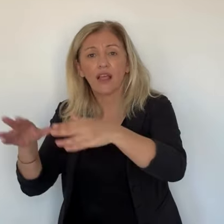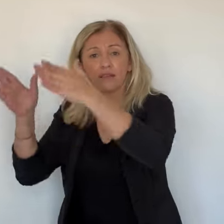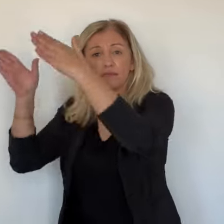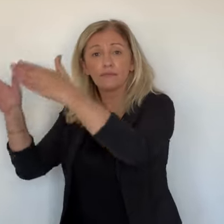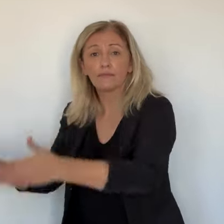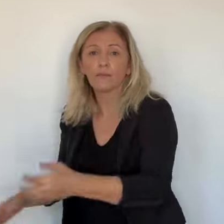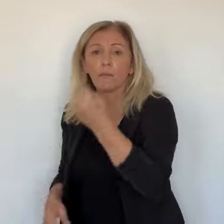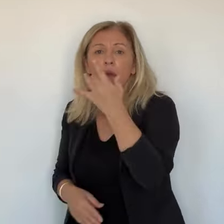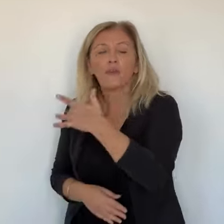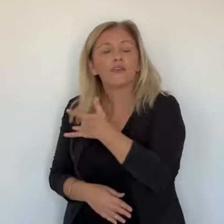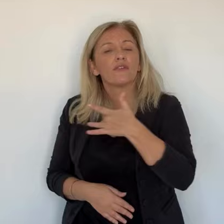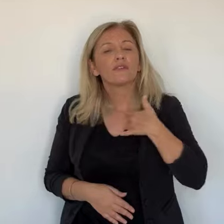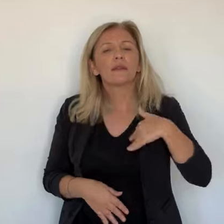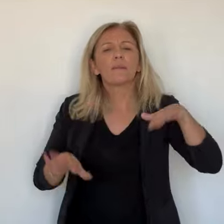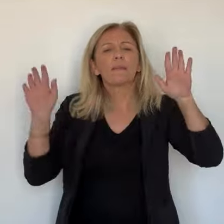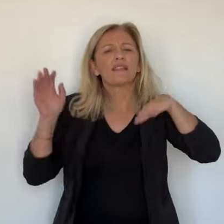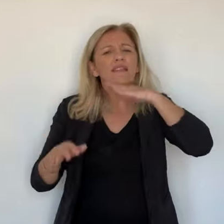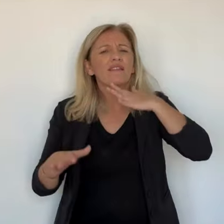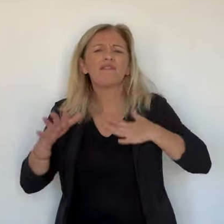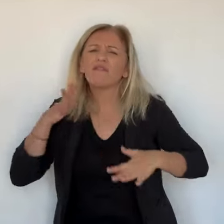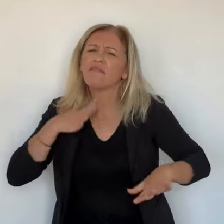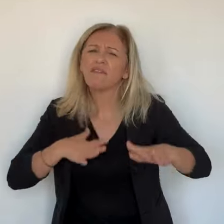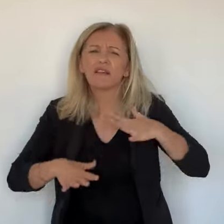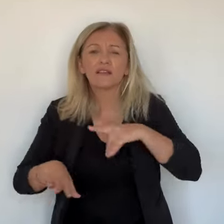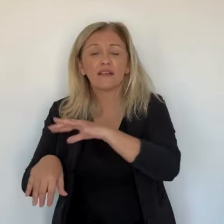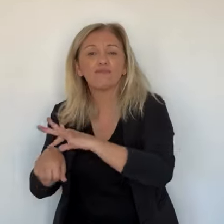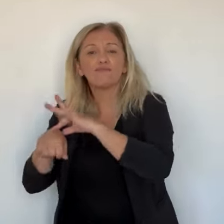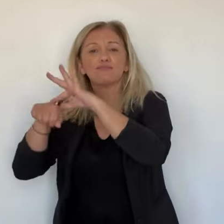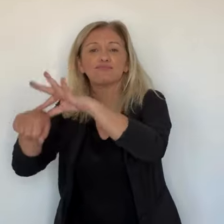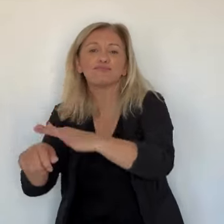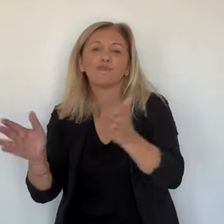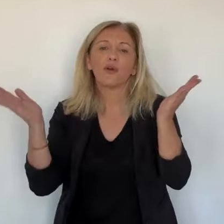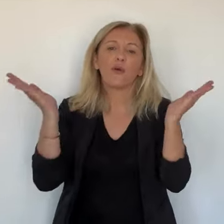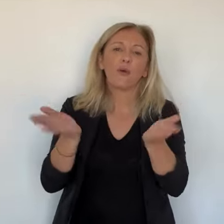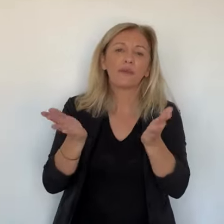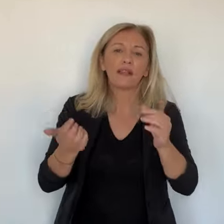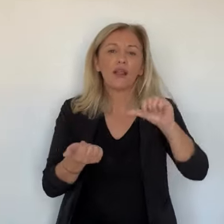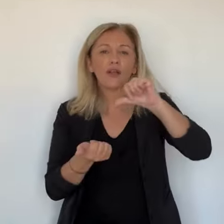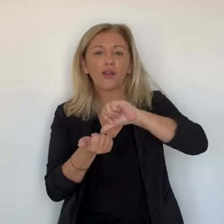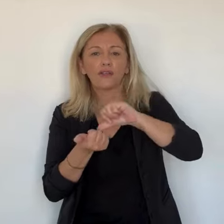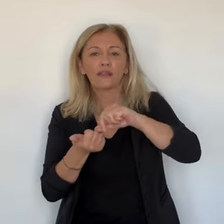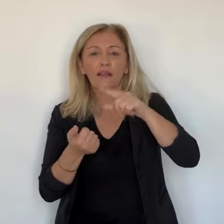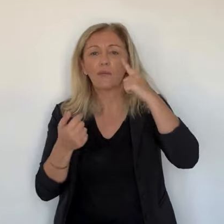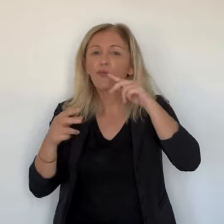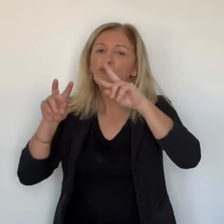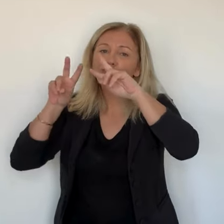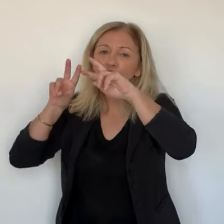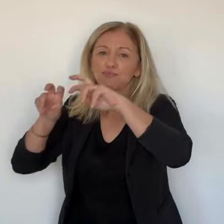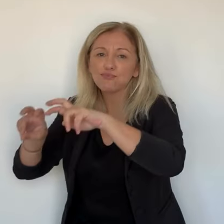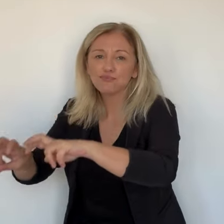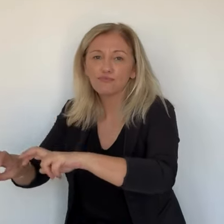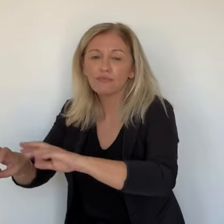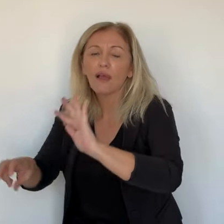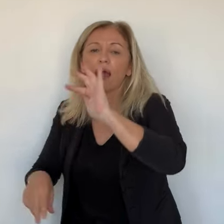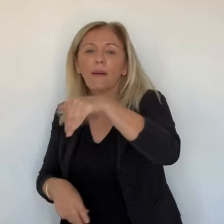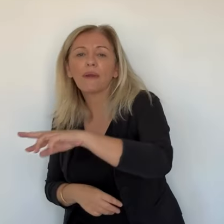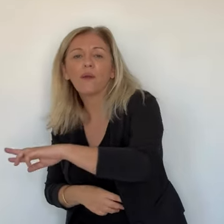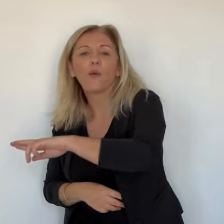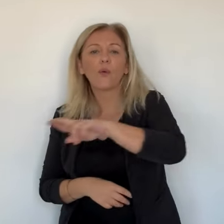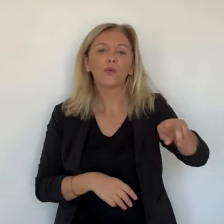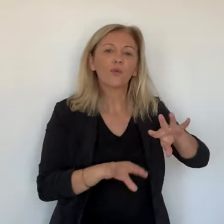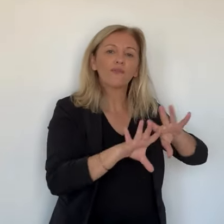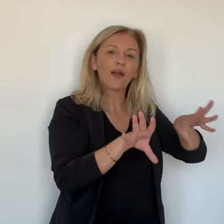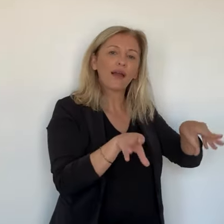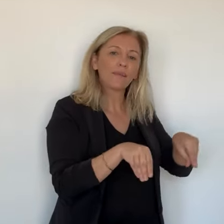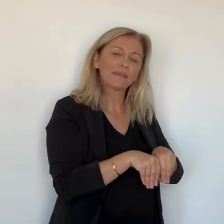Sain et sauf mais épuisé, Pierre-Albert Spacesi a été transporté au centre hospitalier de Corté pour des examens avant de pouvoir retrouver sa